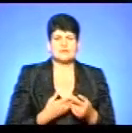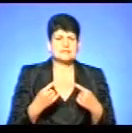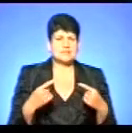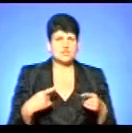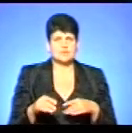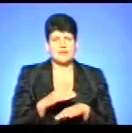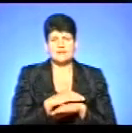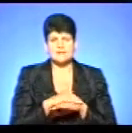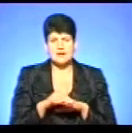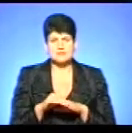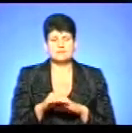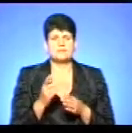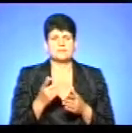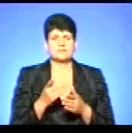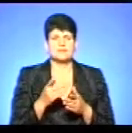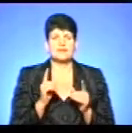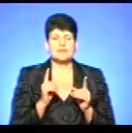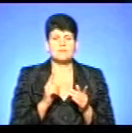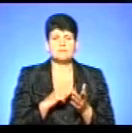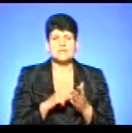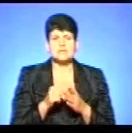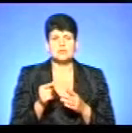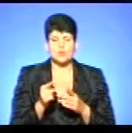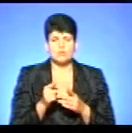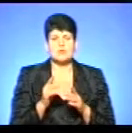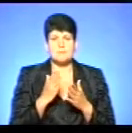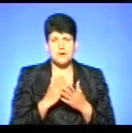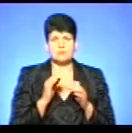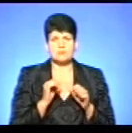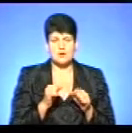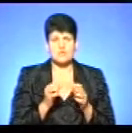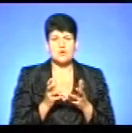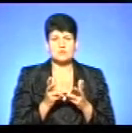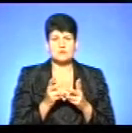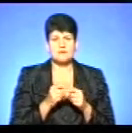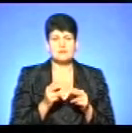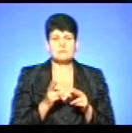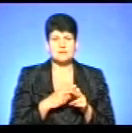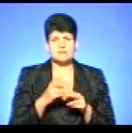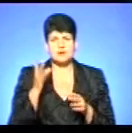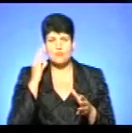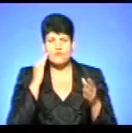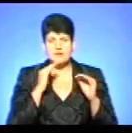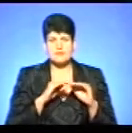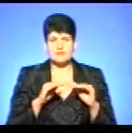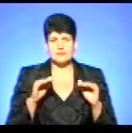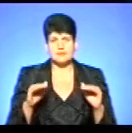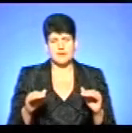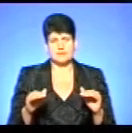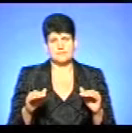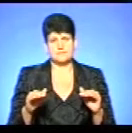адресами на тому самому місці Тернополі. Але повнолітні, то комісія має право розрахувати без врахування цих дітей, повнолітній